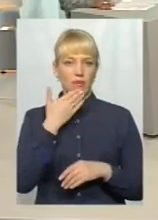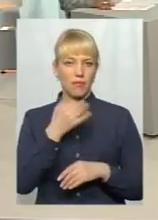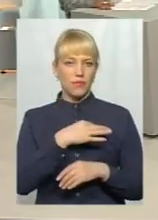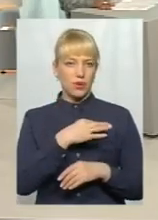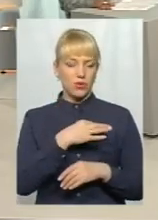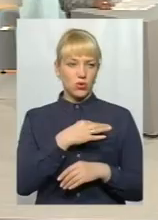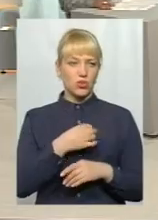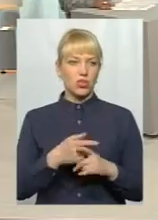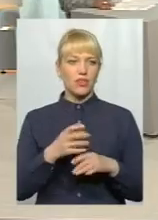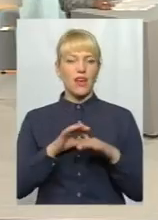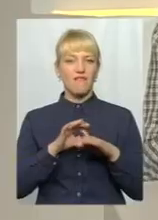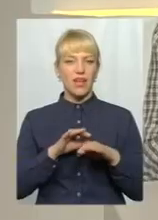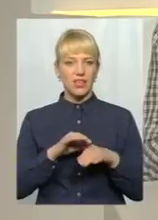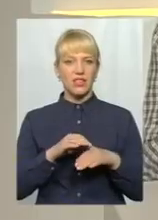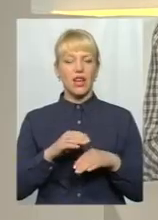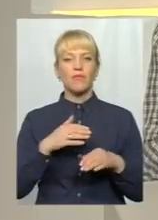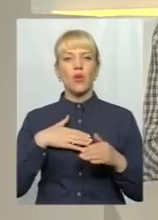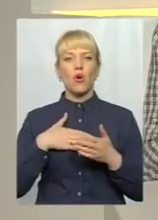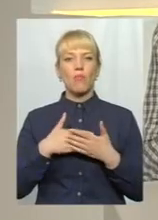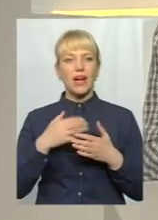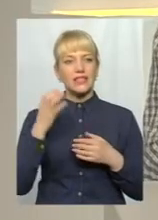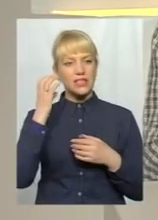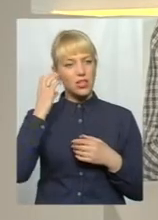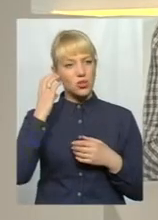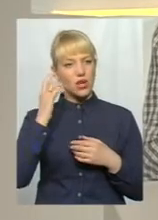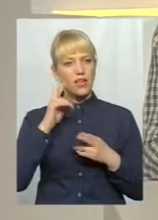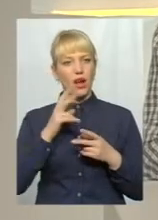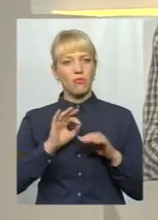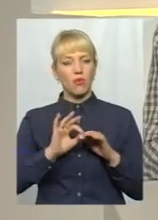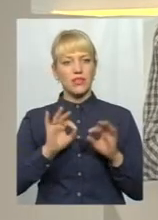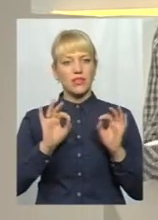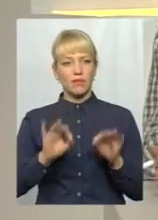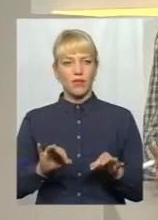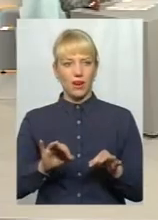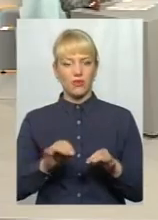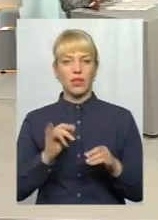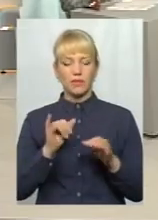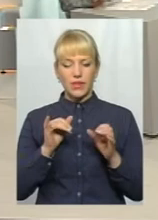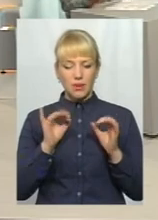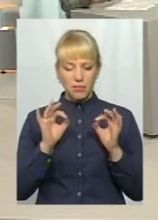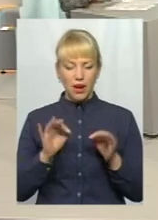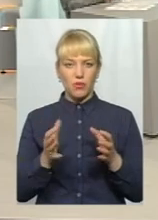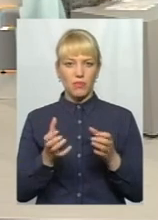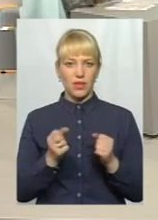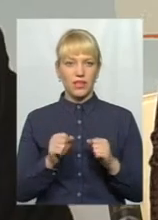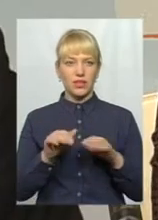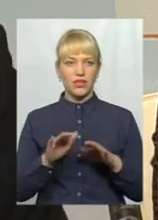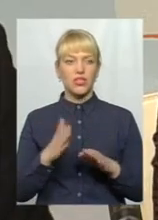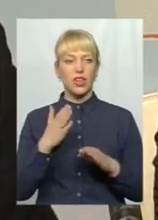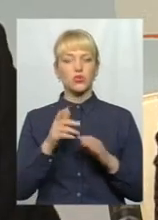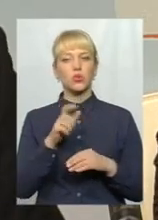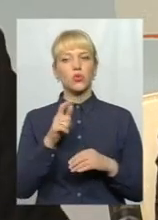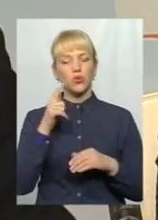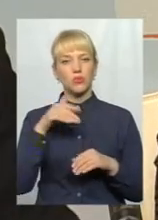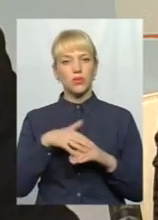Введення громадських слухань, практика є, як їх провести правильно і на них прийняти правильне рішення для когось. З цією